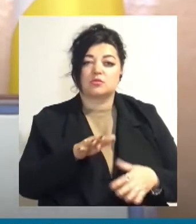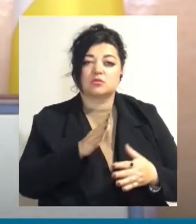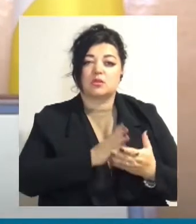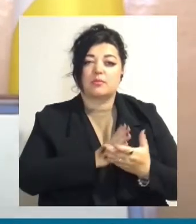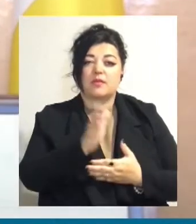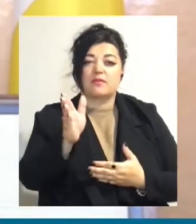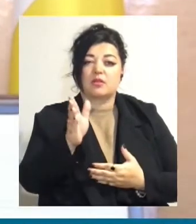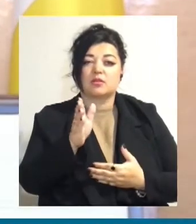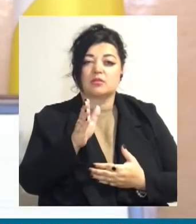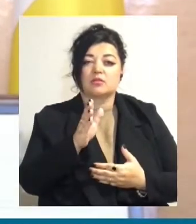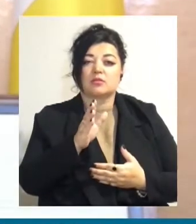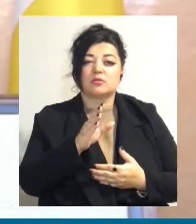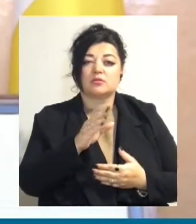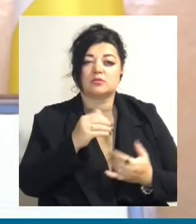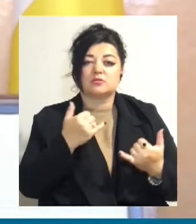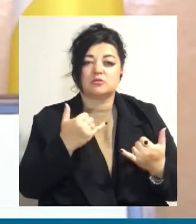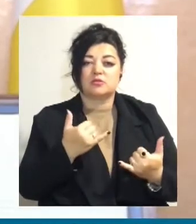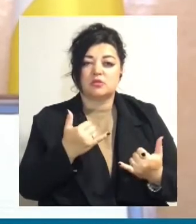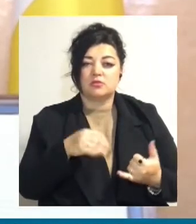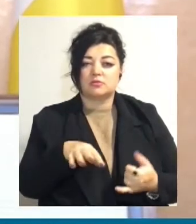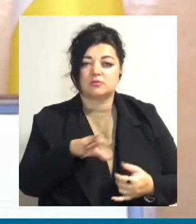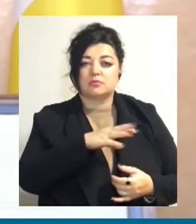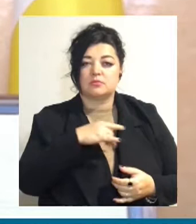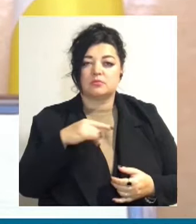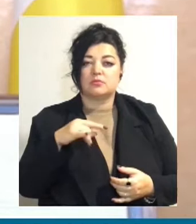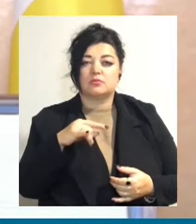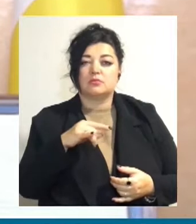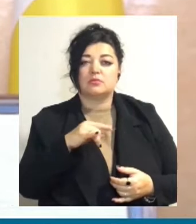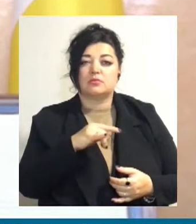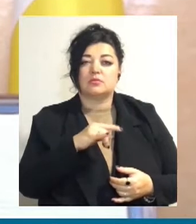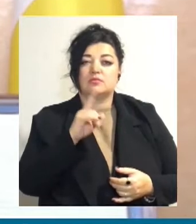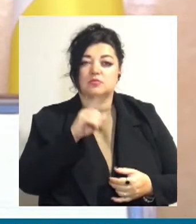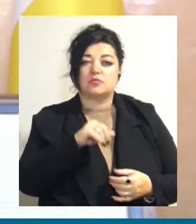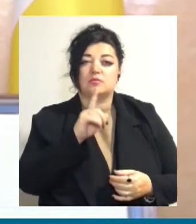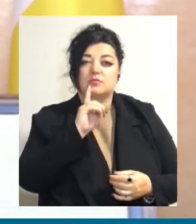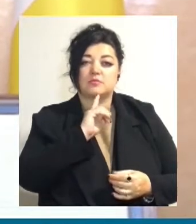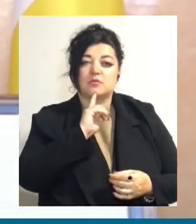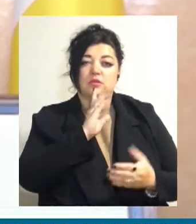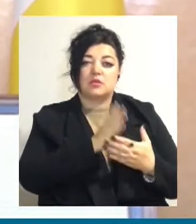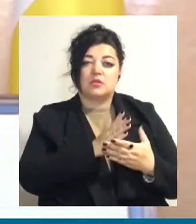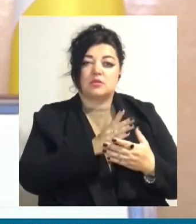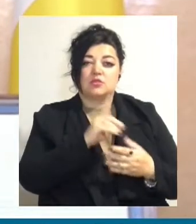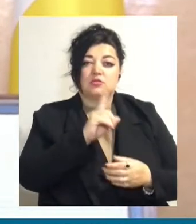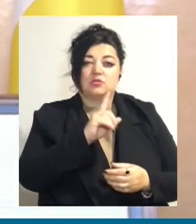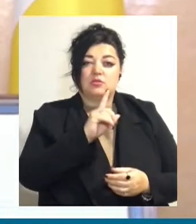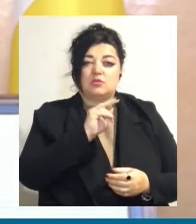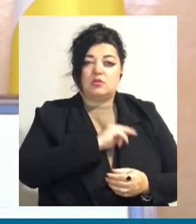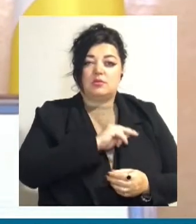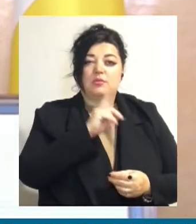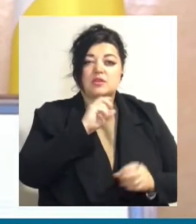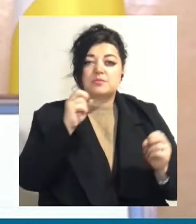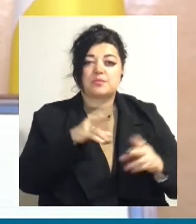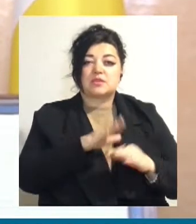зараз на Толбухі наведуться роботи, роботи спеціалісти і